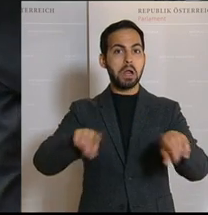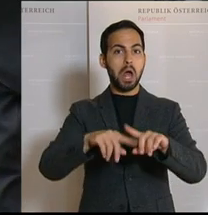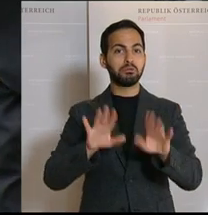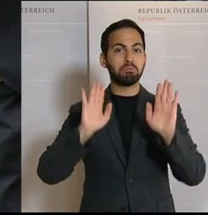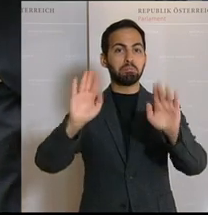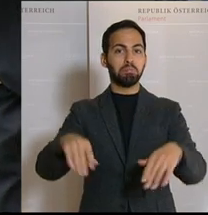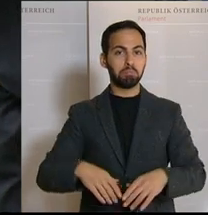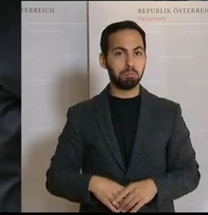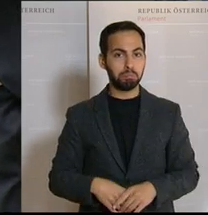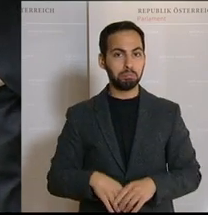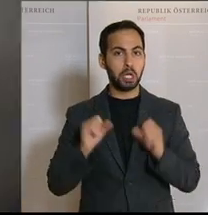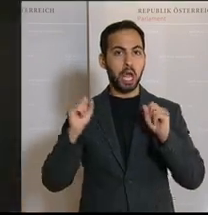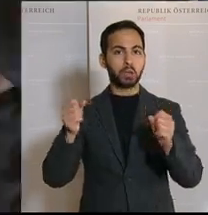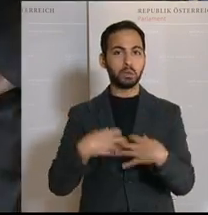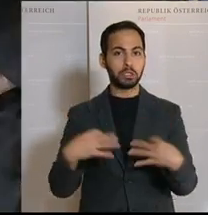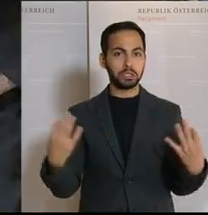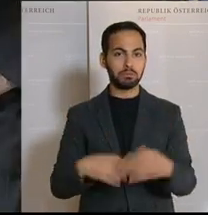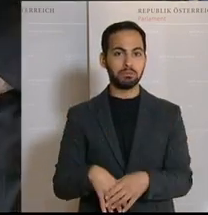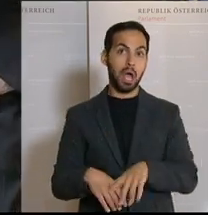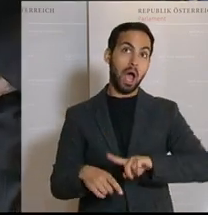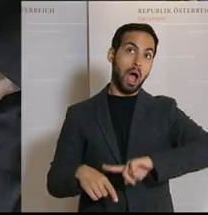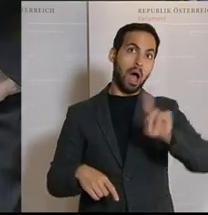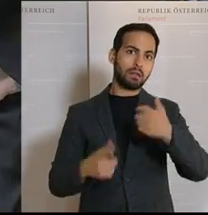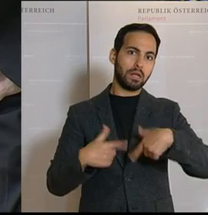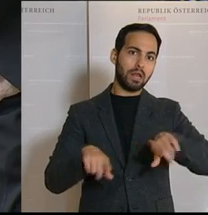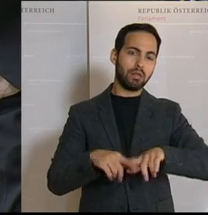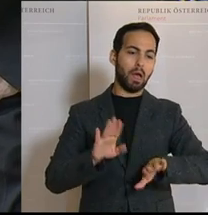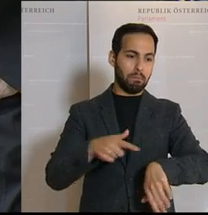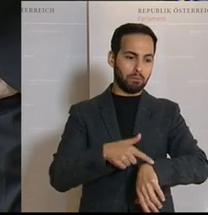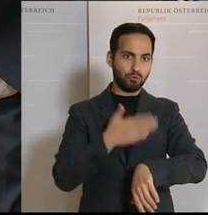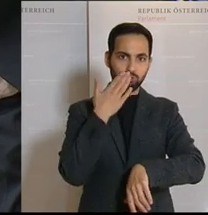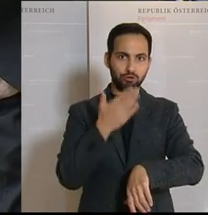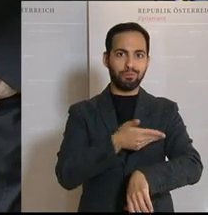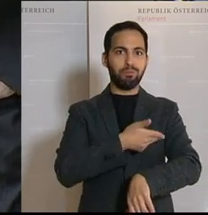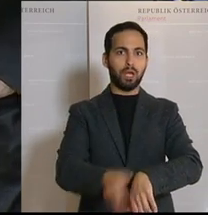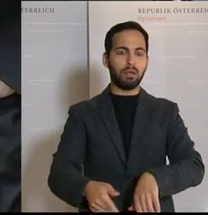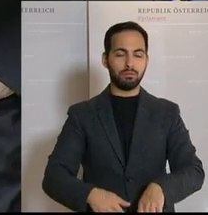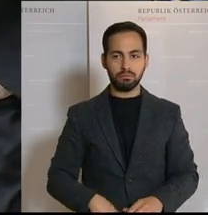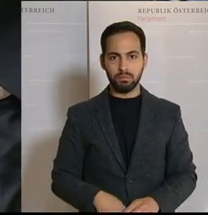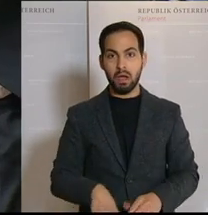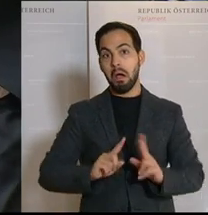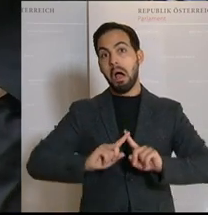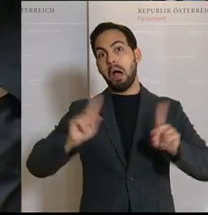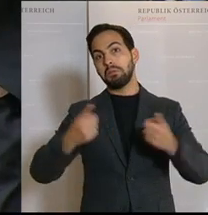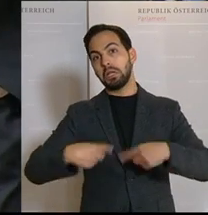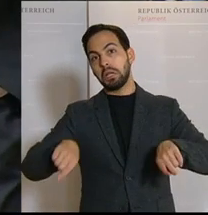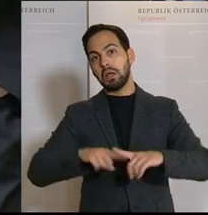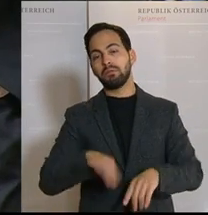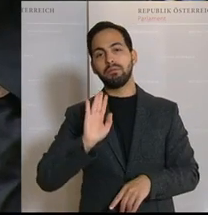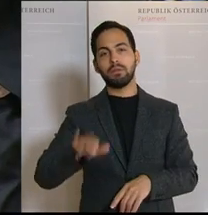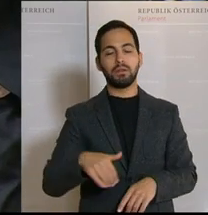Länder haben sehr spät reagiert. Andere Länder haben sehr lasch reagiert. Auch